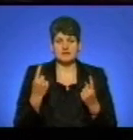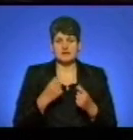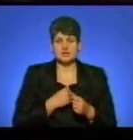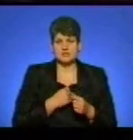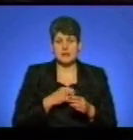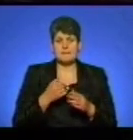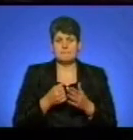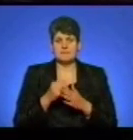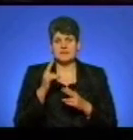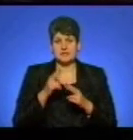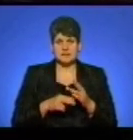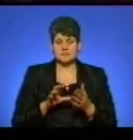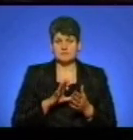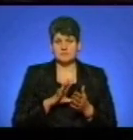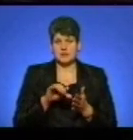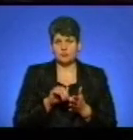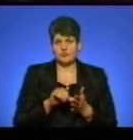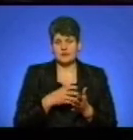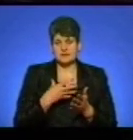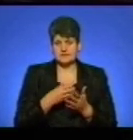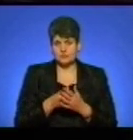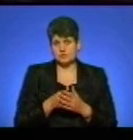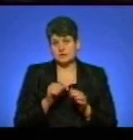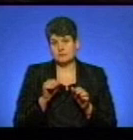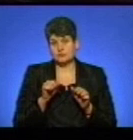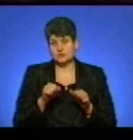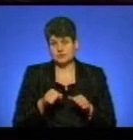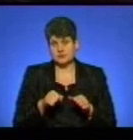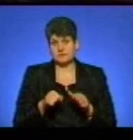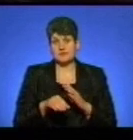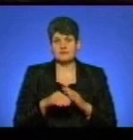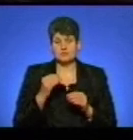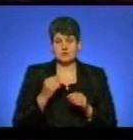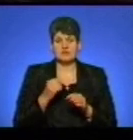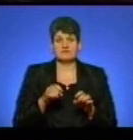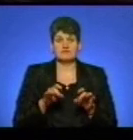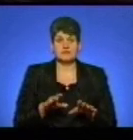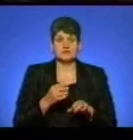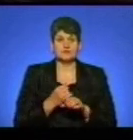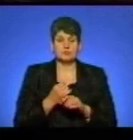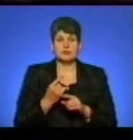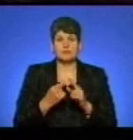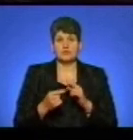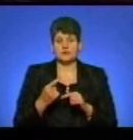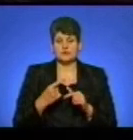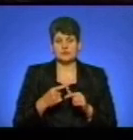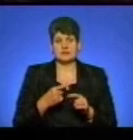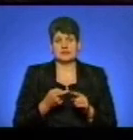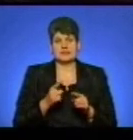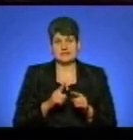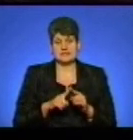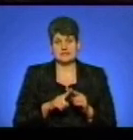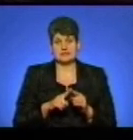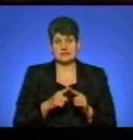під кінець перебування свого, на мою, можливо, суб'єктивну думку під вибори, вирішив зробити, повернути це просвоєння, скасоване